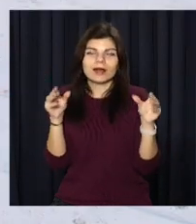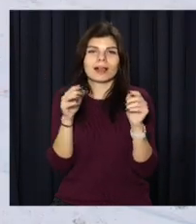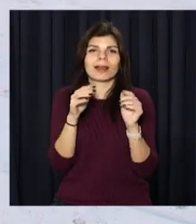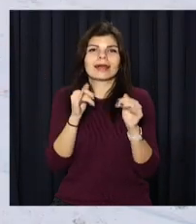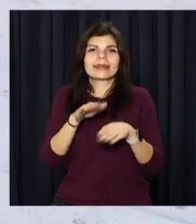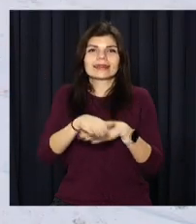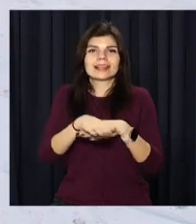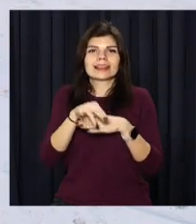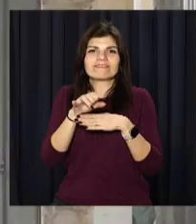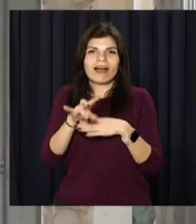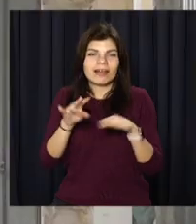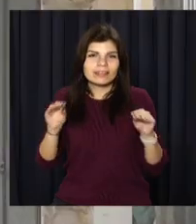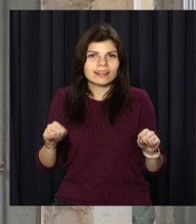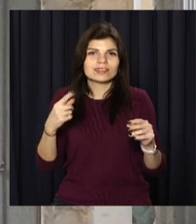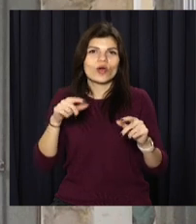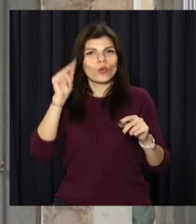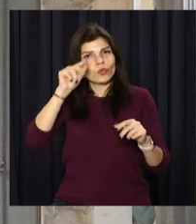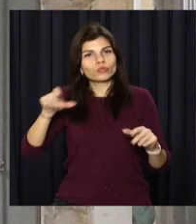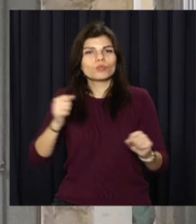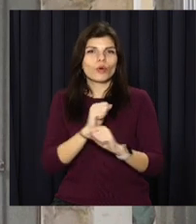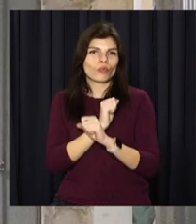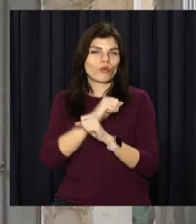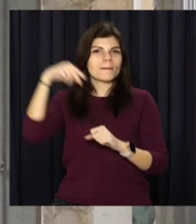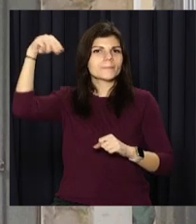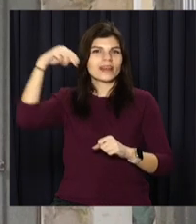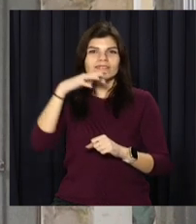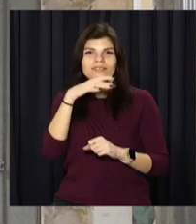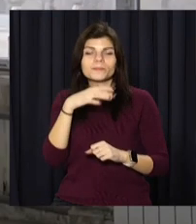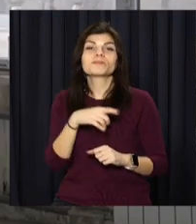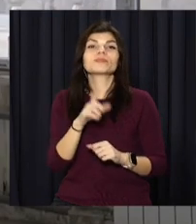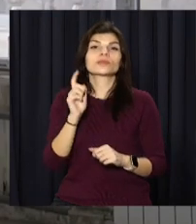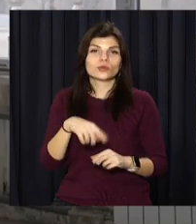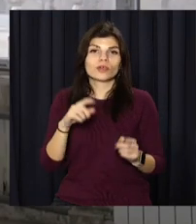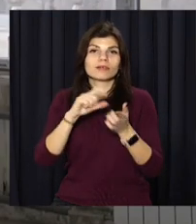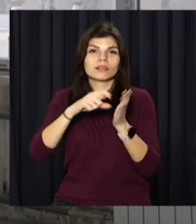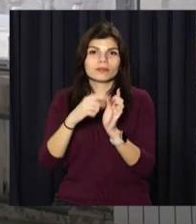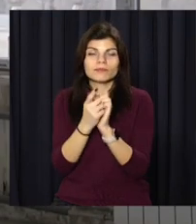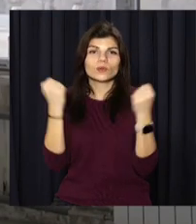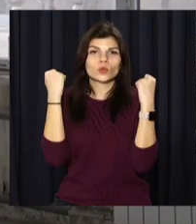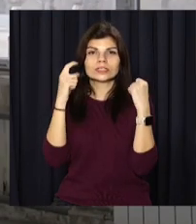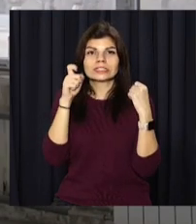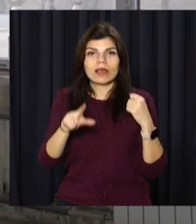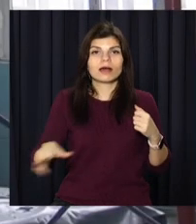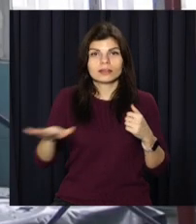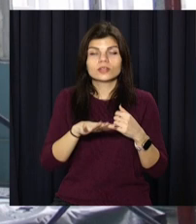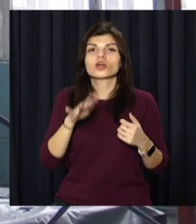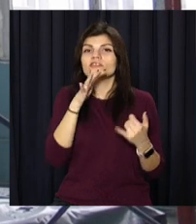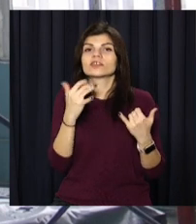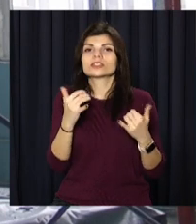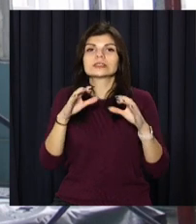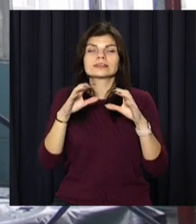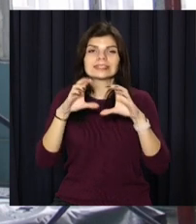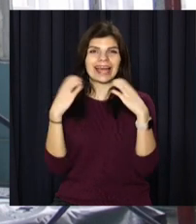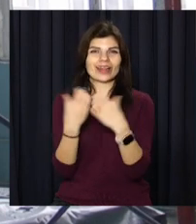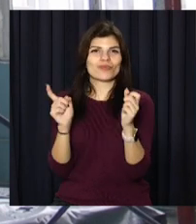дивани, де учні зможуть відпочивати на перерві. Реконструюють також класи, спортивні зали. Осучаснюють і стадіон.